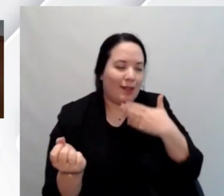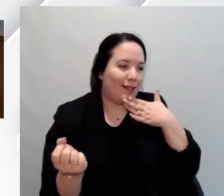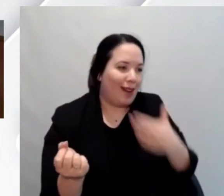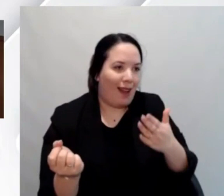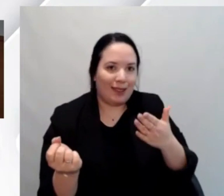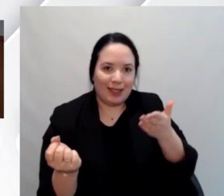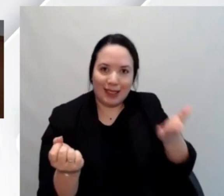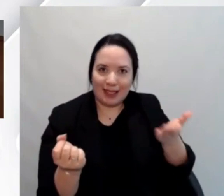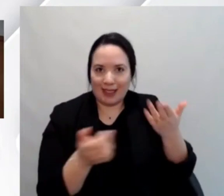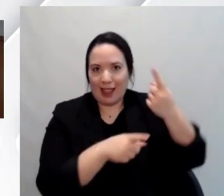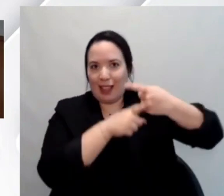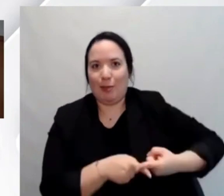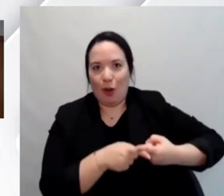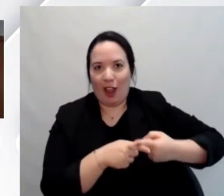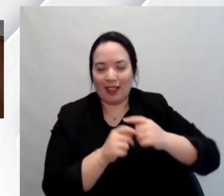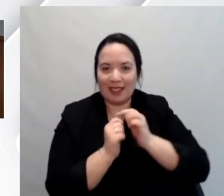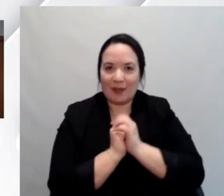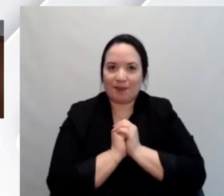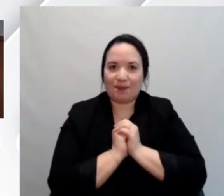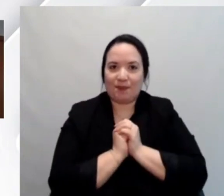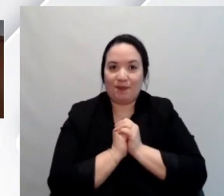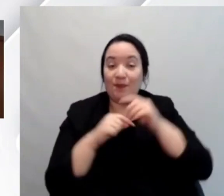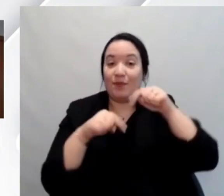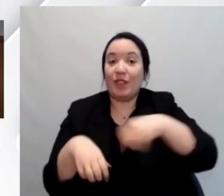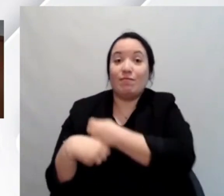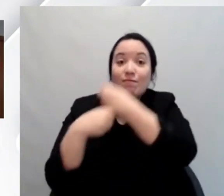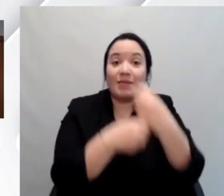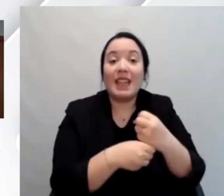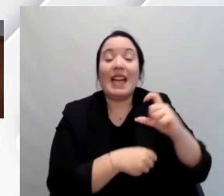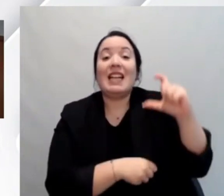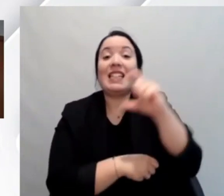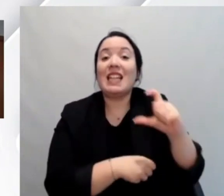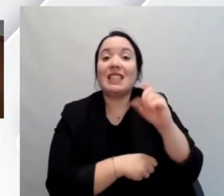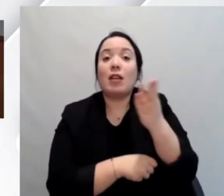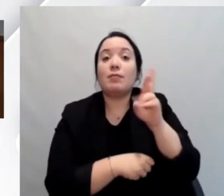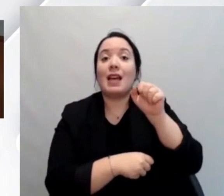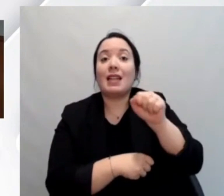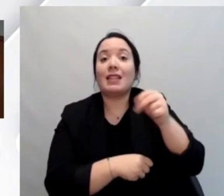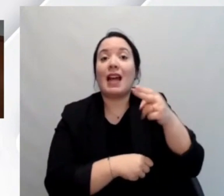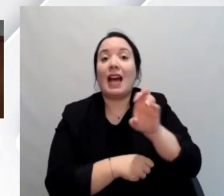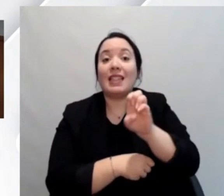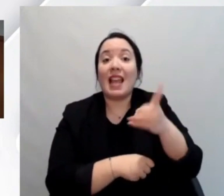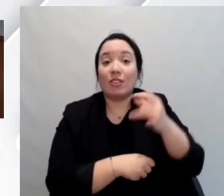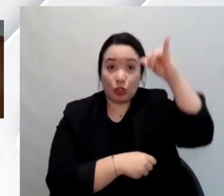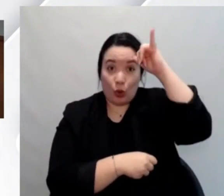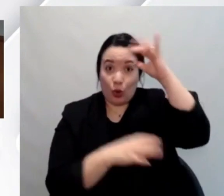per questa testimonianza. Passiamo adesso a Cristian Bernareggi dell'Università di Torino,